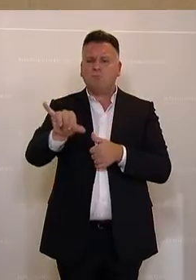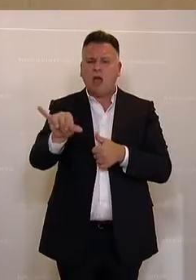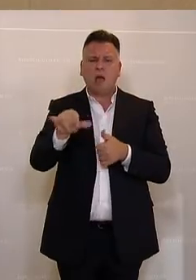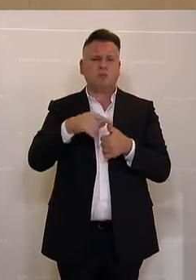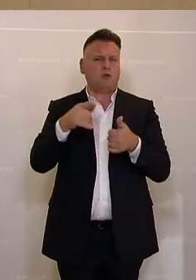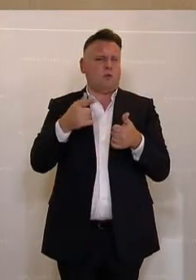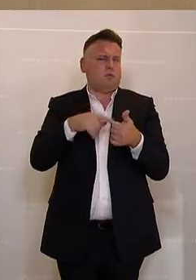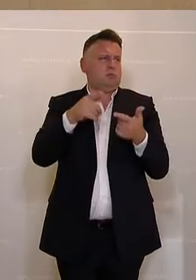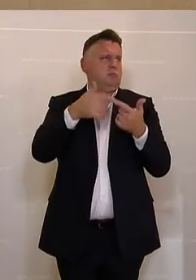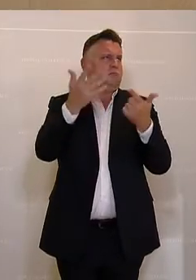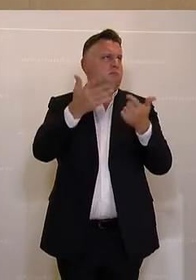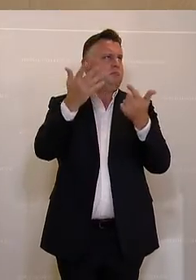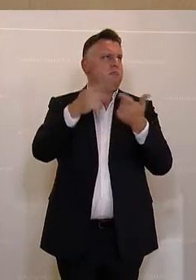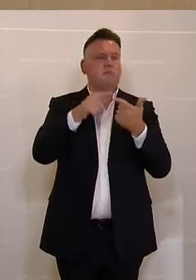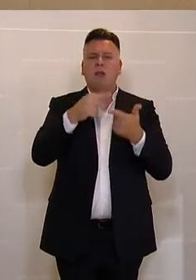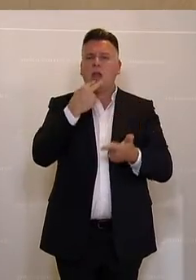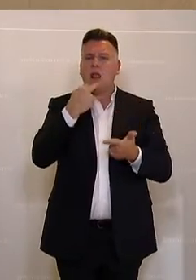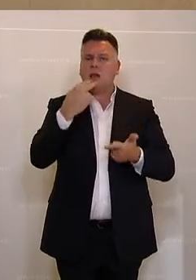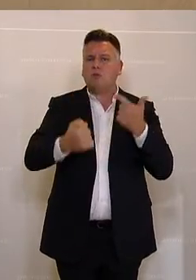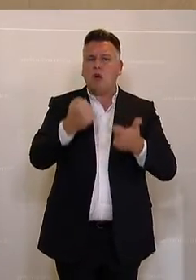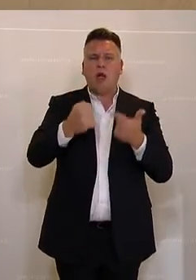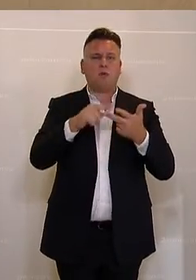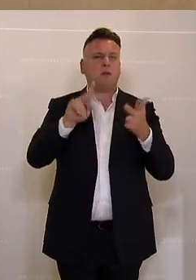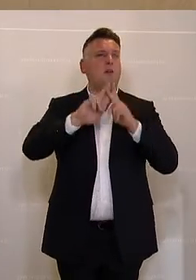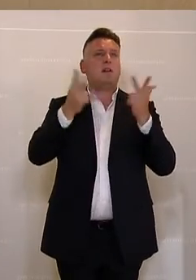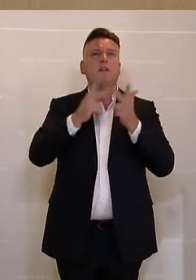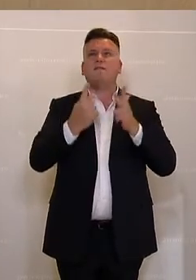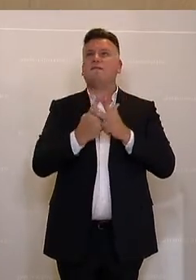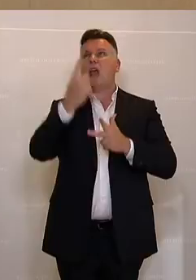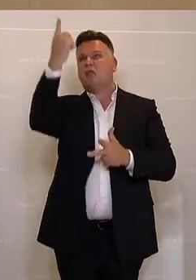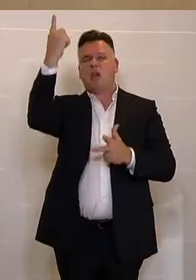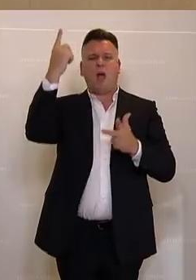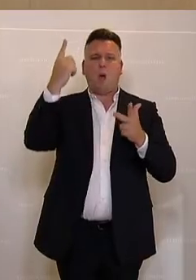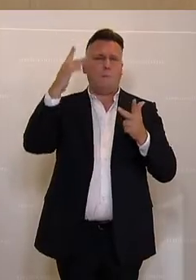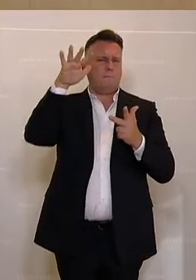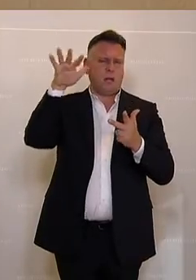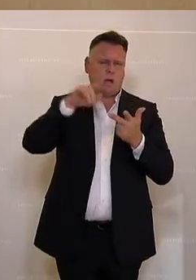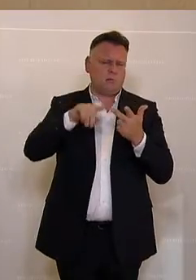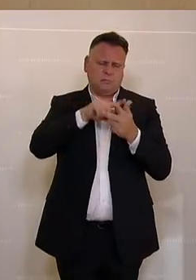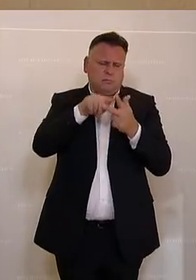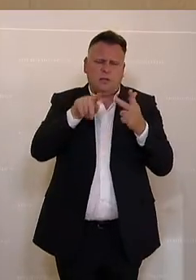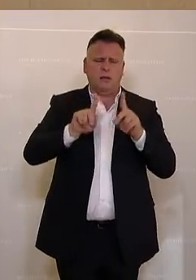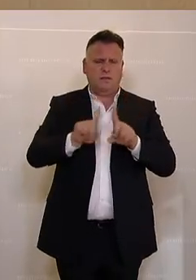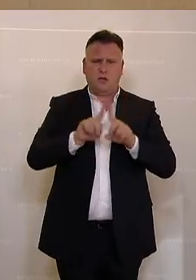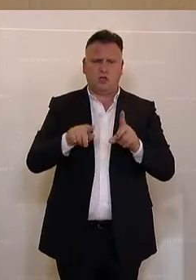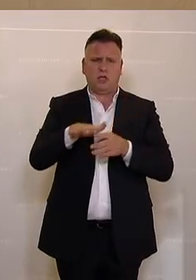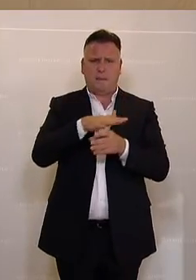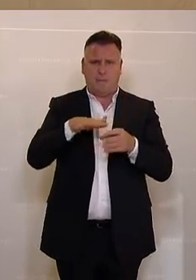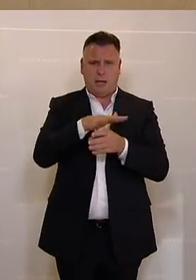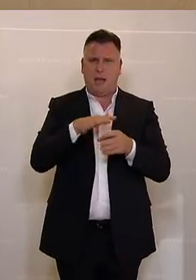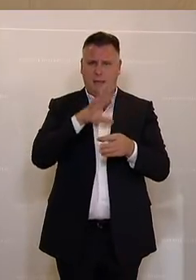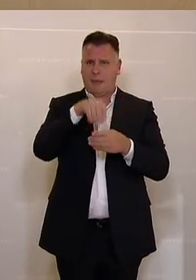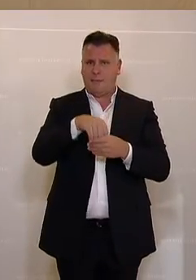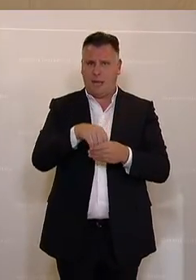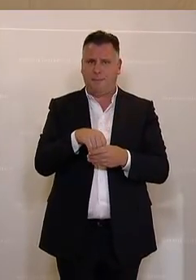E-Mobilität, bis zum Weltraumbereich. Also da ist einiges auch drinnen.